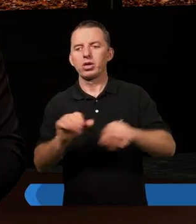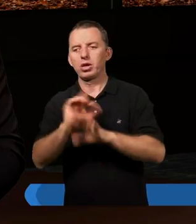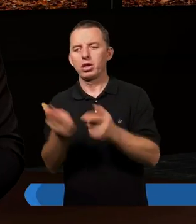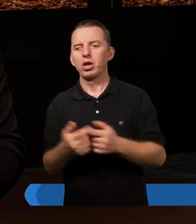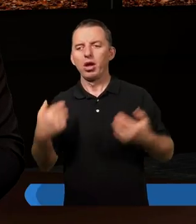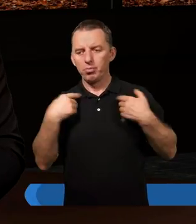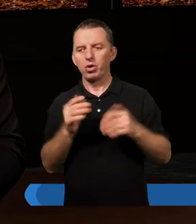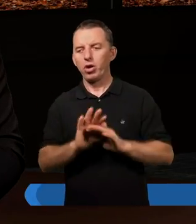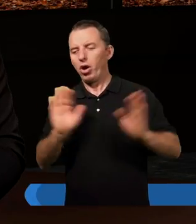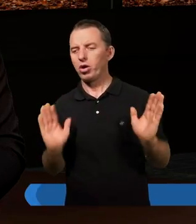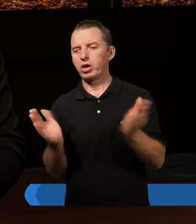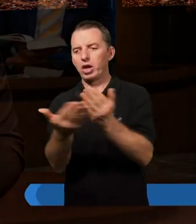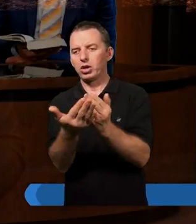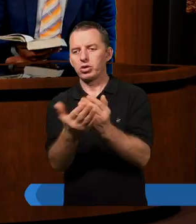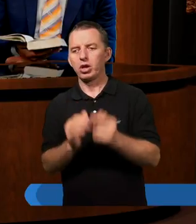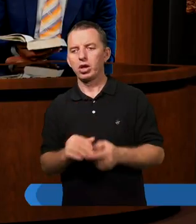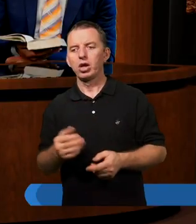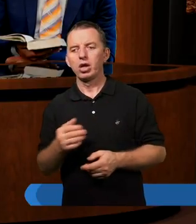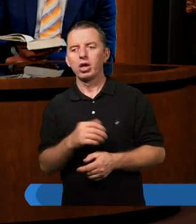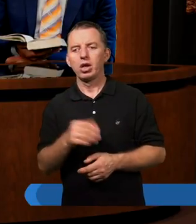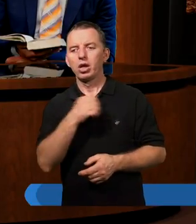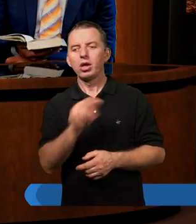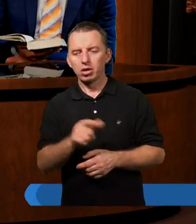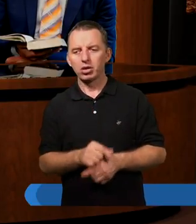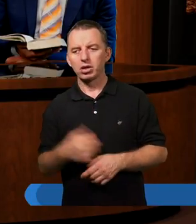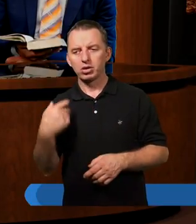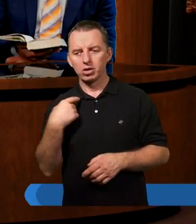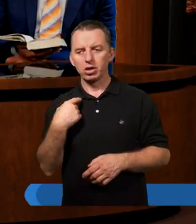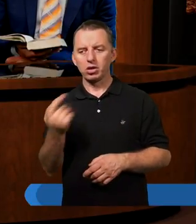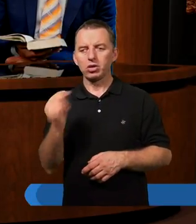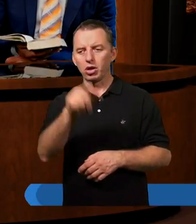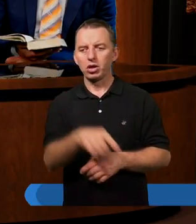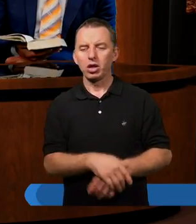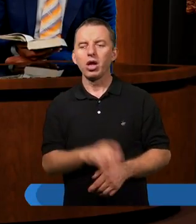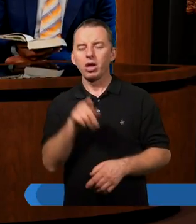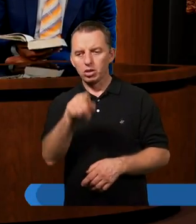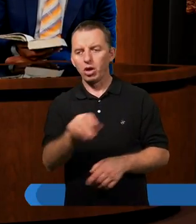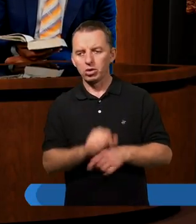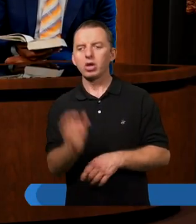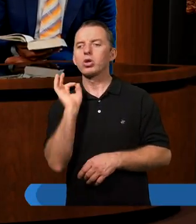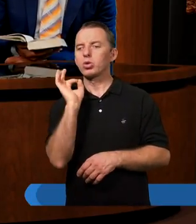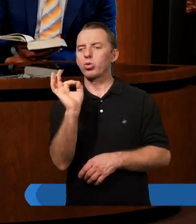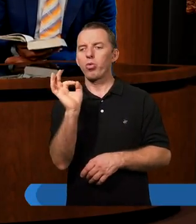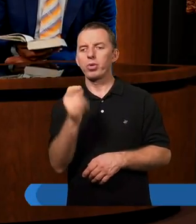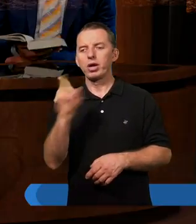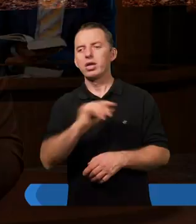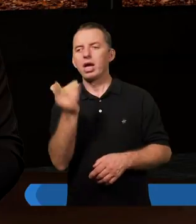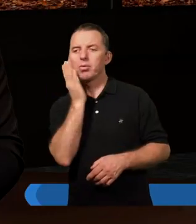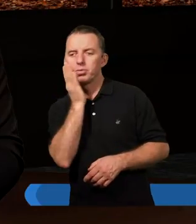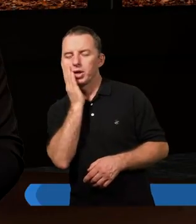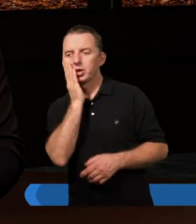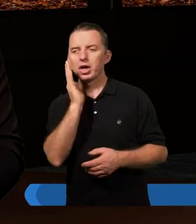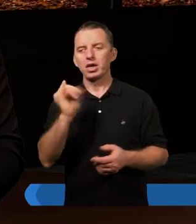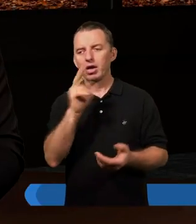tylko był ograniczony. Ale inni, co mieli wolność do niego, przychodzili. I to jest super. Jakieś mieszkanie mógł